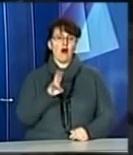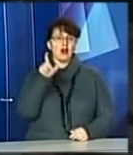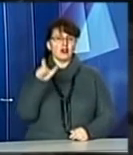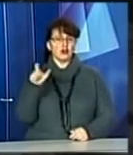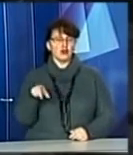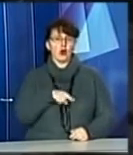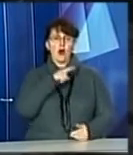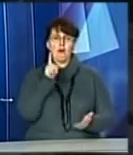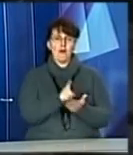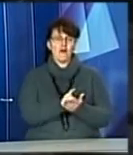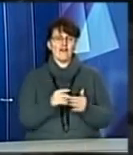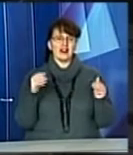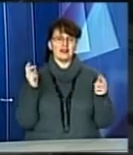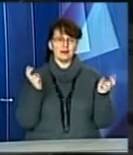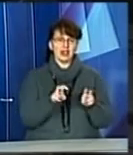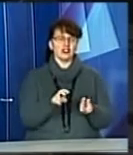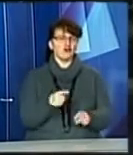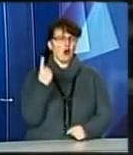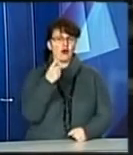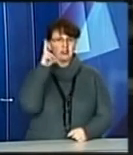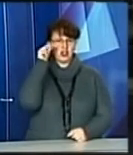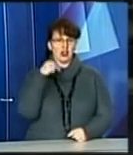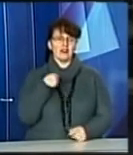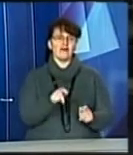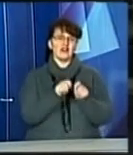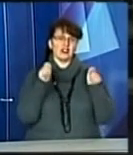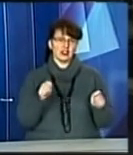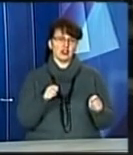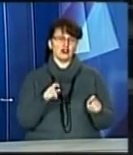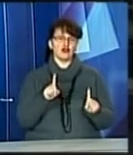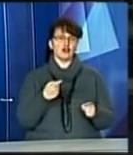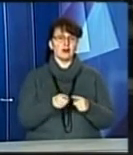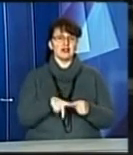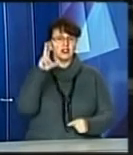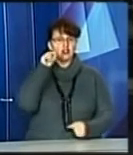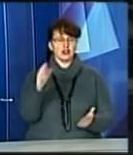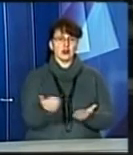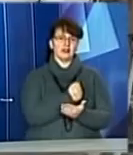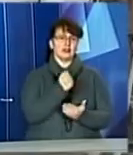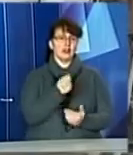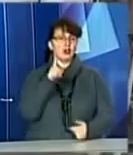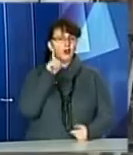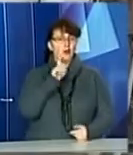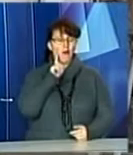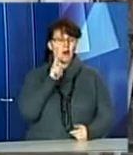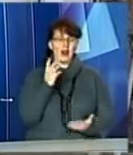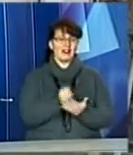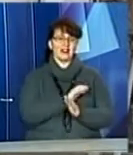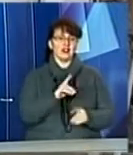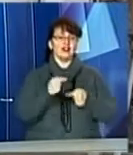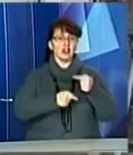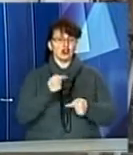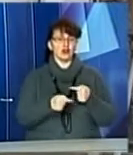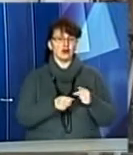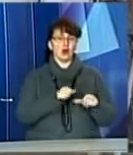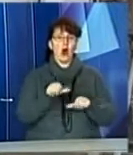святкування, і він відкритий для того, щоб цю дату знайти. Проте поки це лише наміри шукати порозуміння, тож наступного року різні